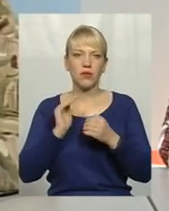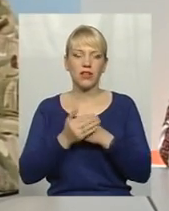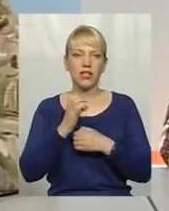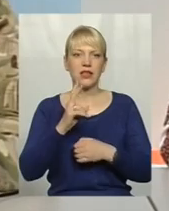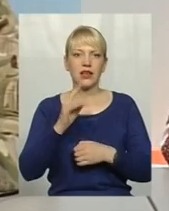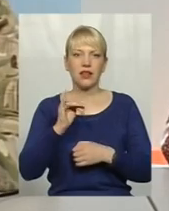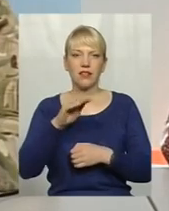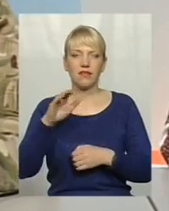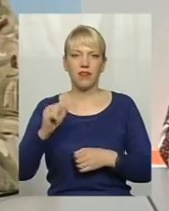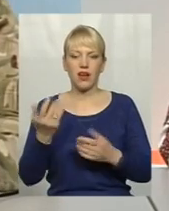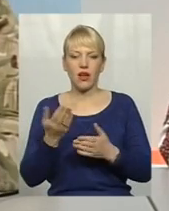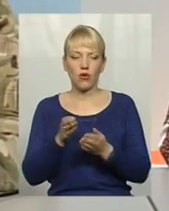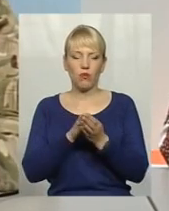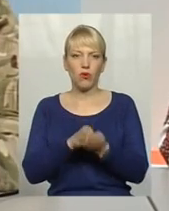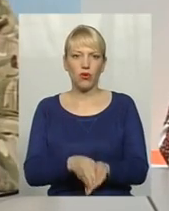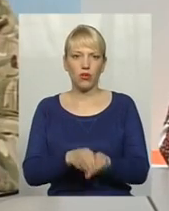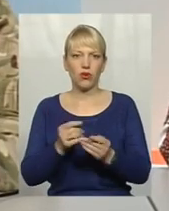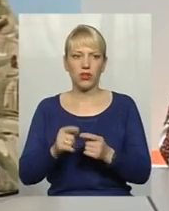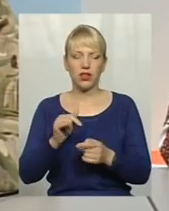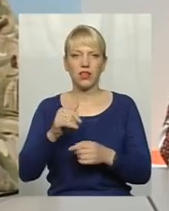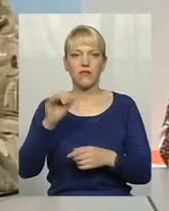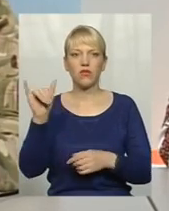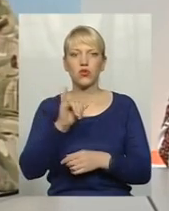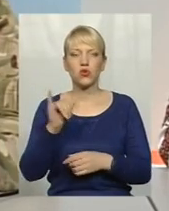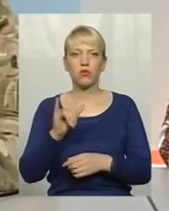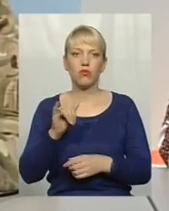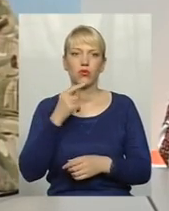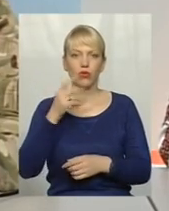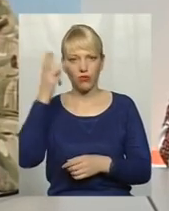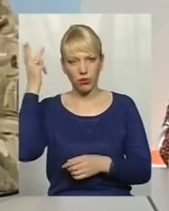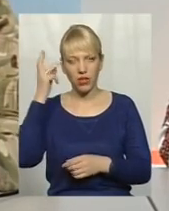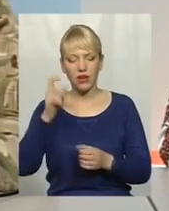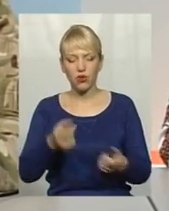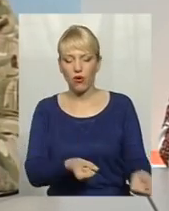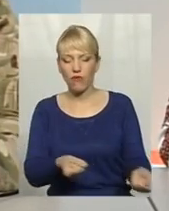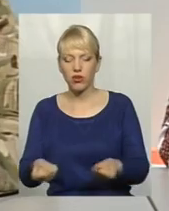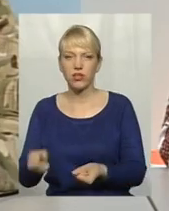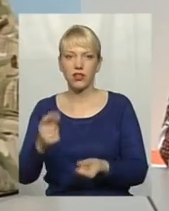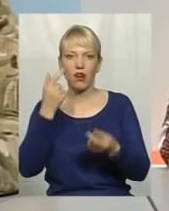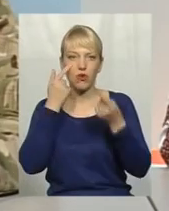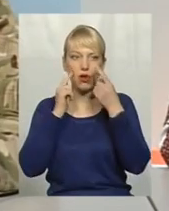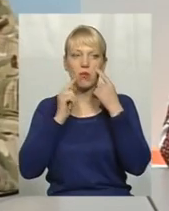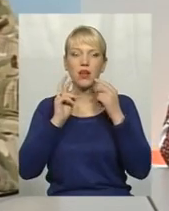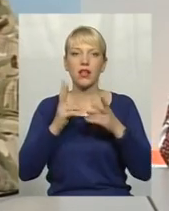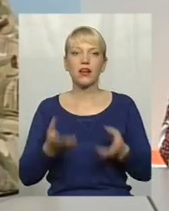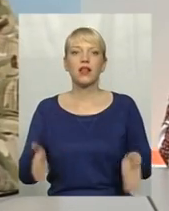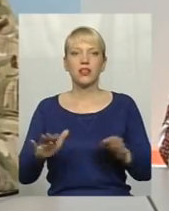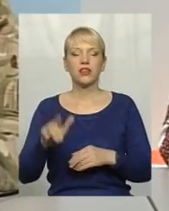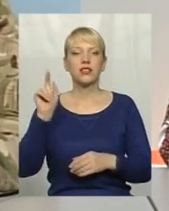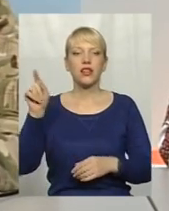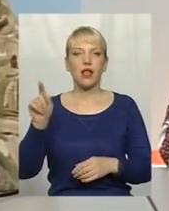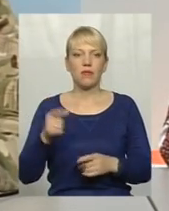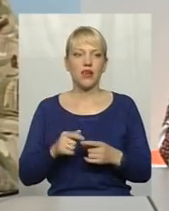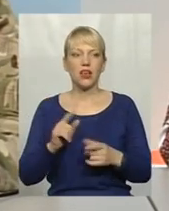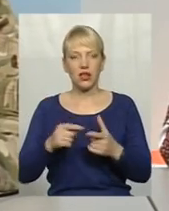похоронили ось в суботу в Хмельницькому, і як вони його виносили, як вони оплакують, як їм лишатися там, і